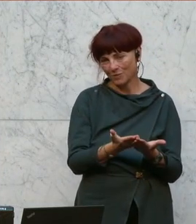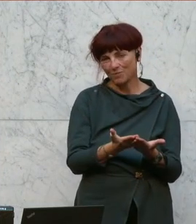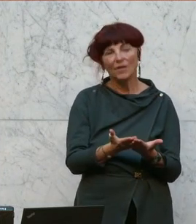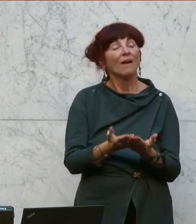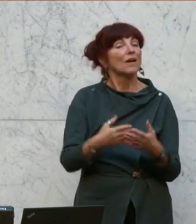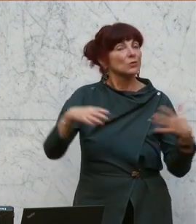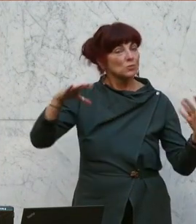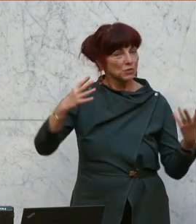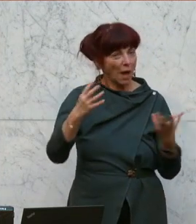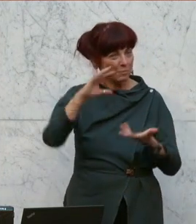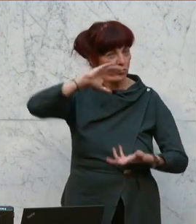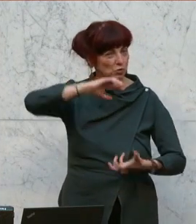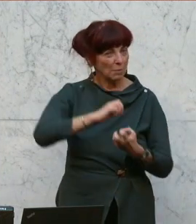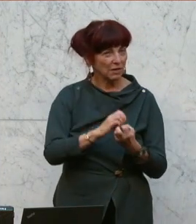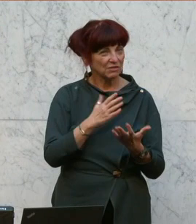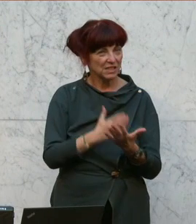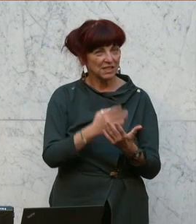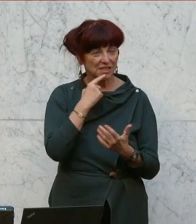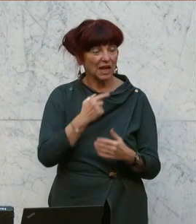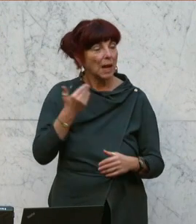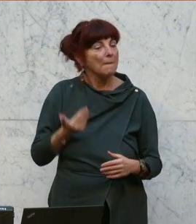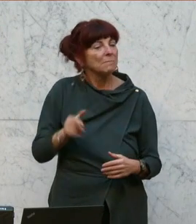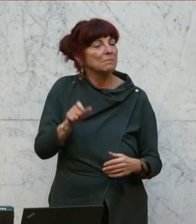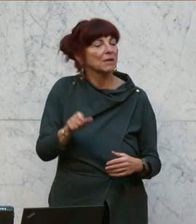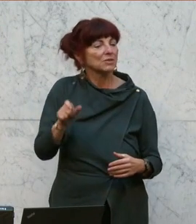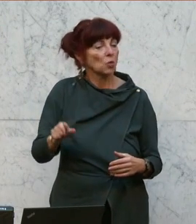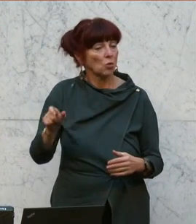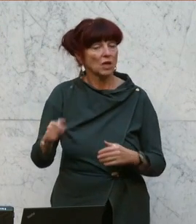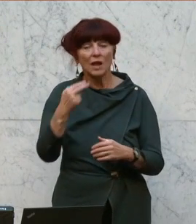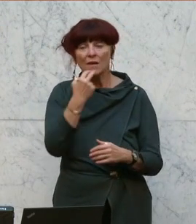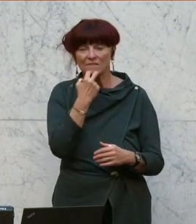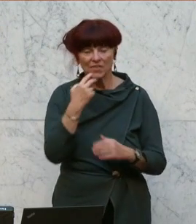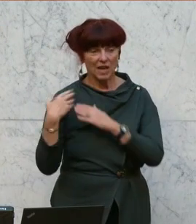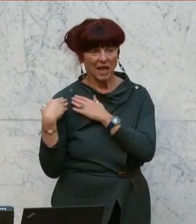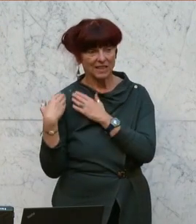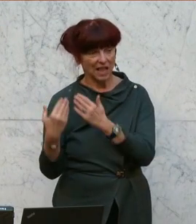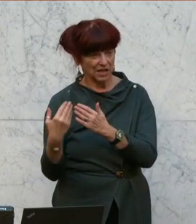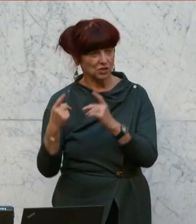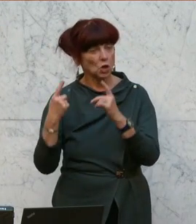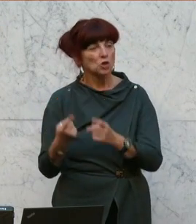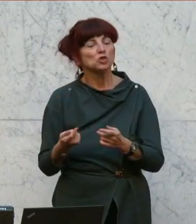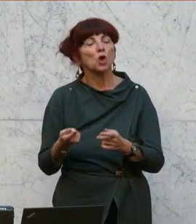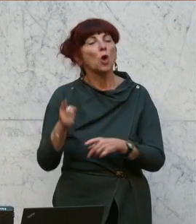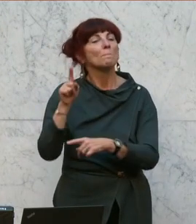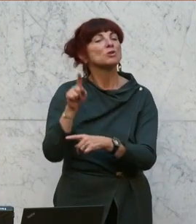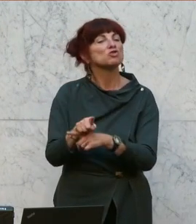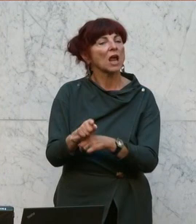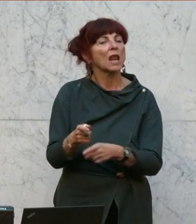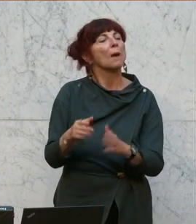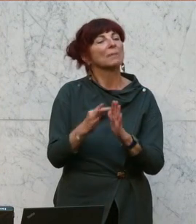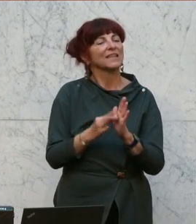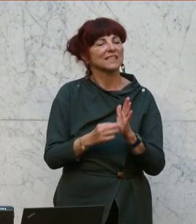kann man sagen, die Mieterinnen in Österreich, wer die entlasten möchte, beschließt ein Bestellerprinzip. Und wer die Mieterinnen